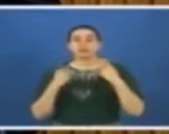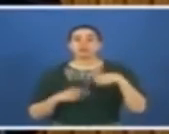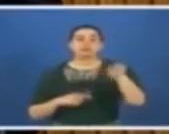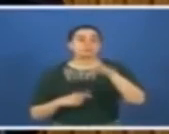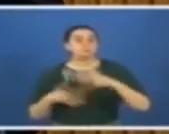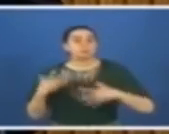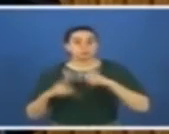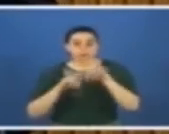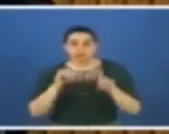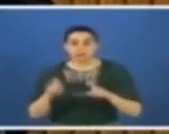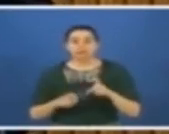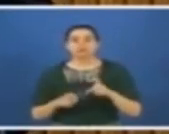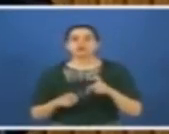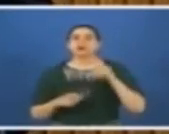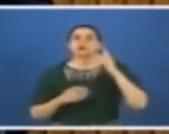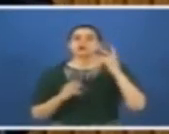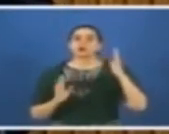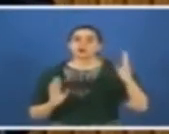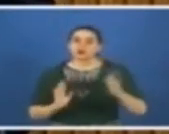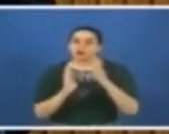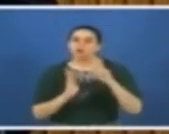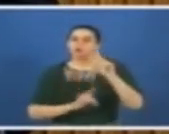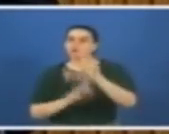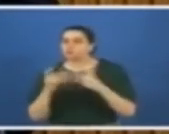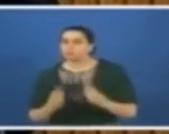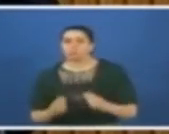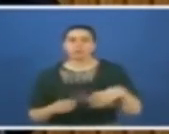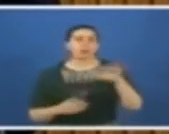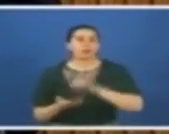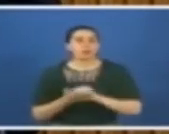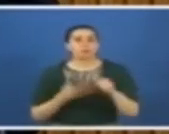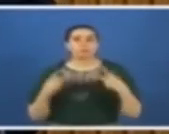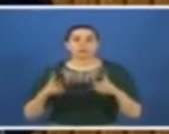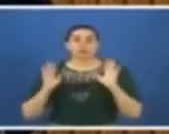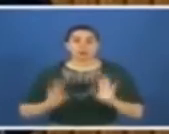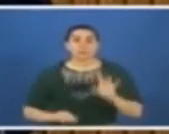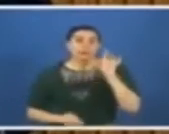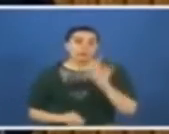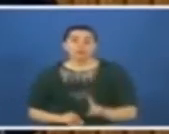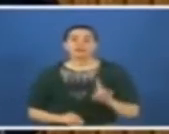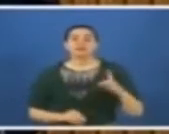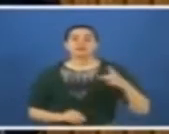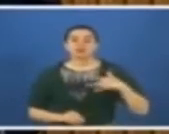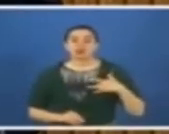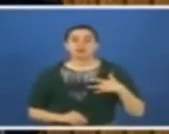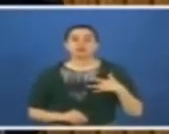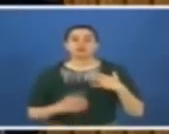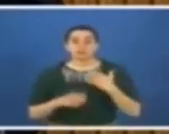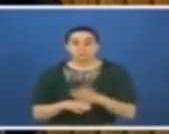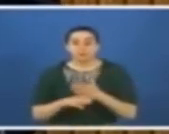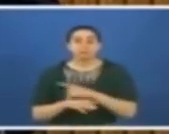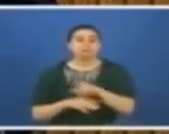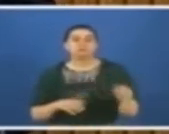elbette muhalefeti de sorgulayacağız. Ama önce bizim can ve mal güvenliğimizden